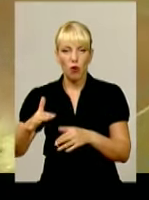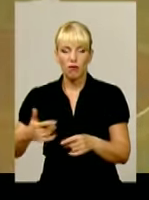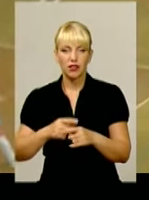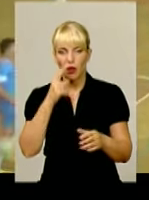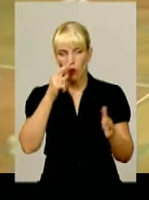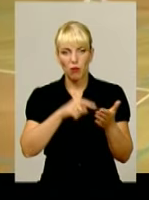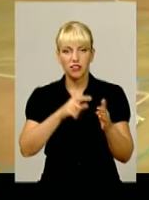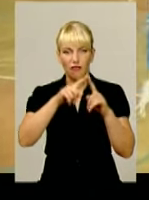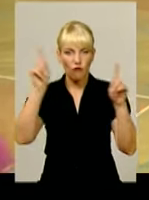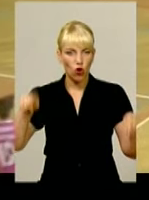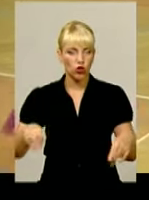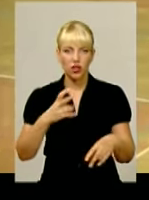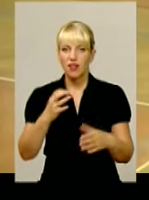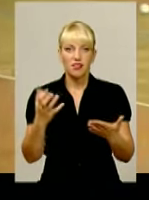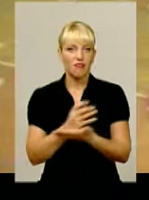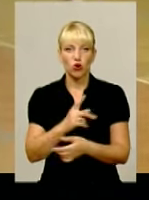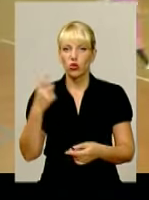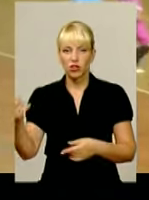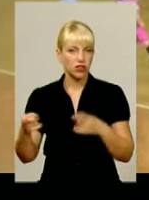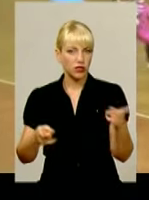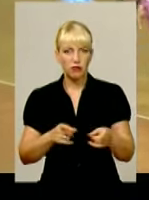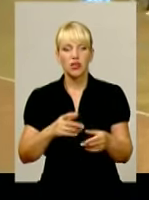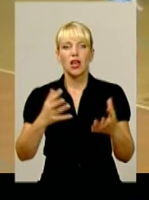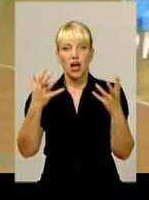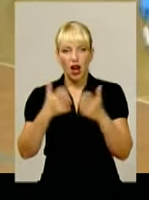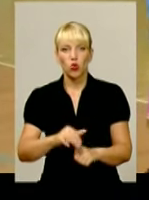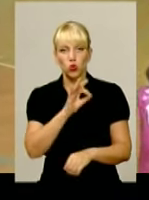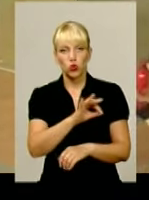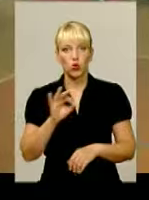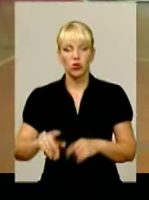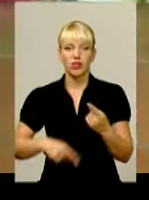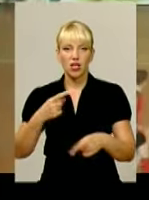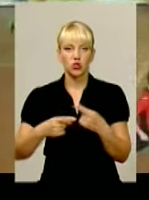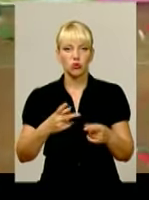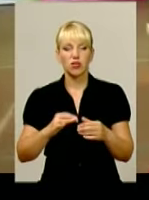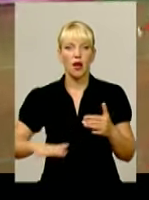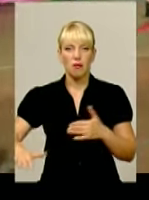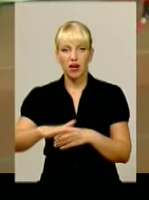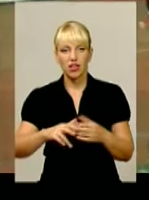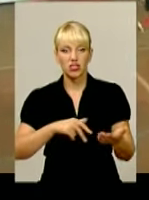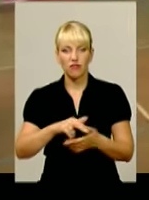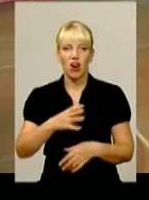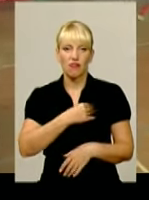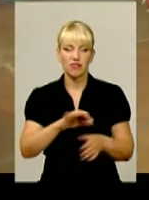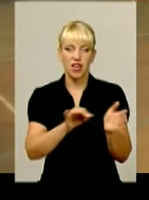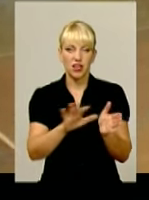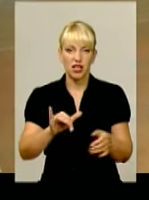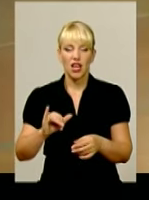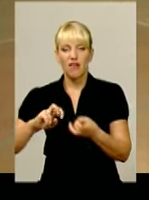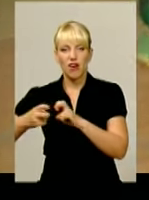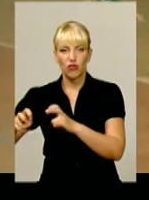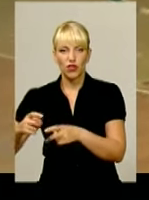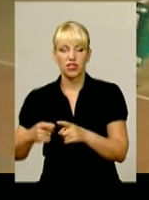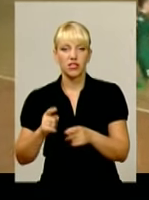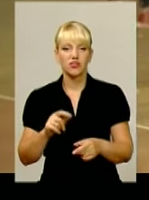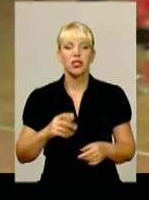ворота не виходило в жодного. Зустріч закінчилася з рахунком 0-0. Наступними на майданчик вийшли «Львівська енергія» та «Івано-Франківський ураган». Гравці